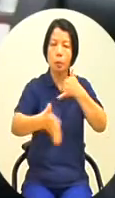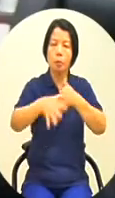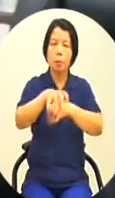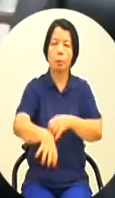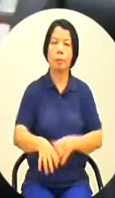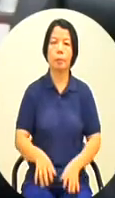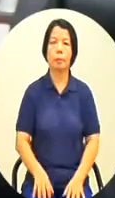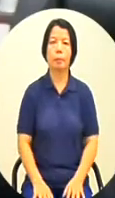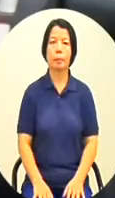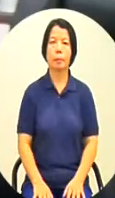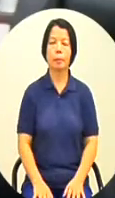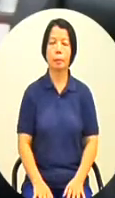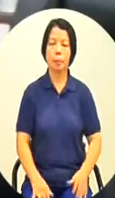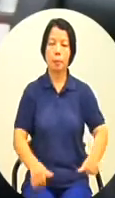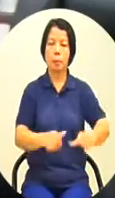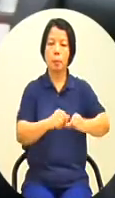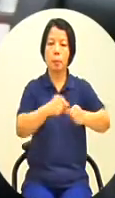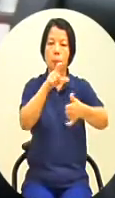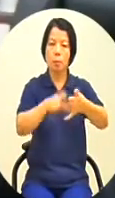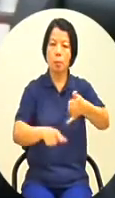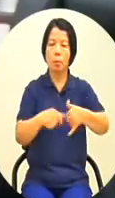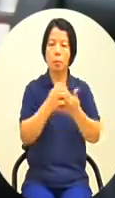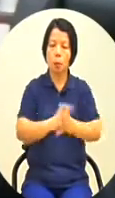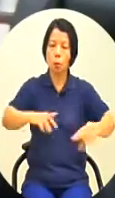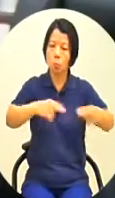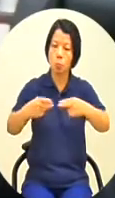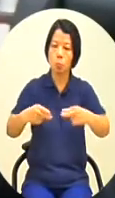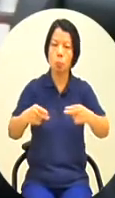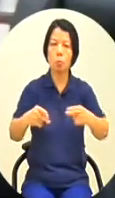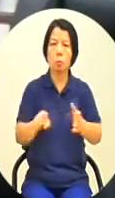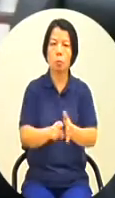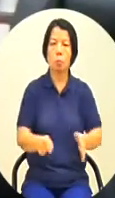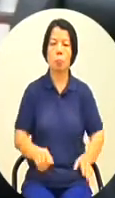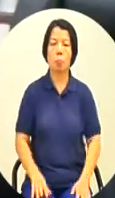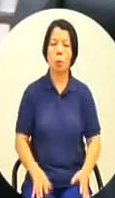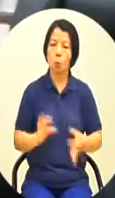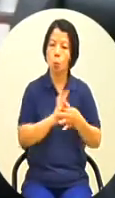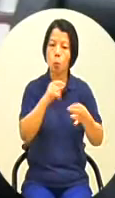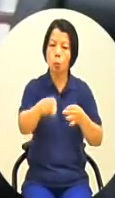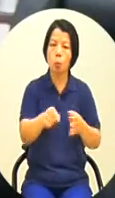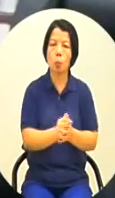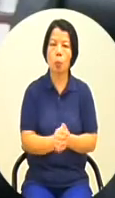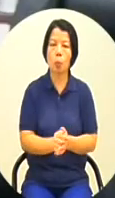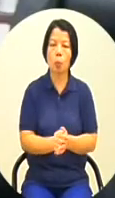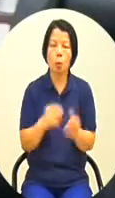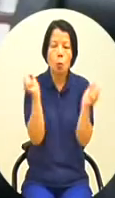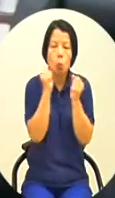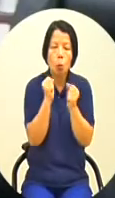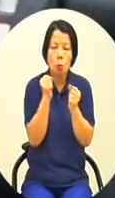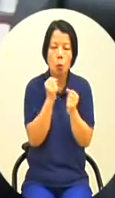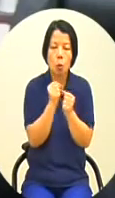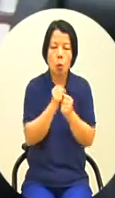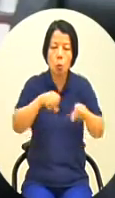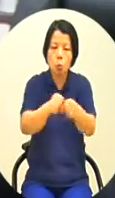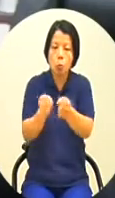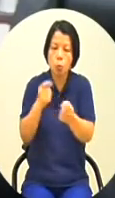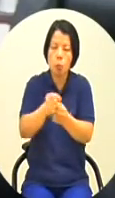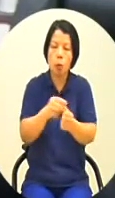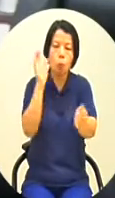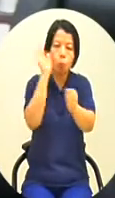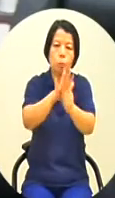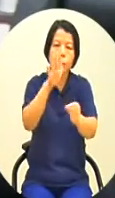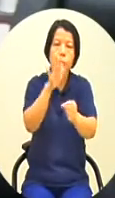第第五案我記得那時候在修正應該是為了那時候的航海的一些補助那這部分